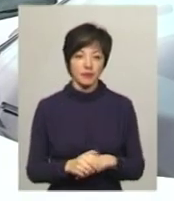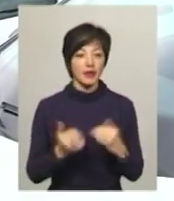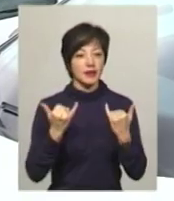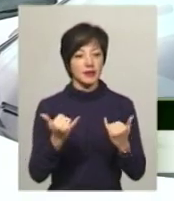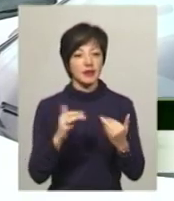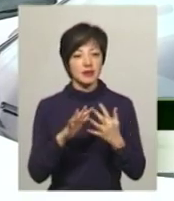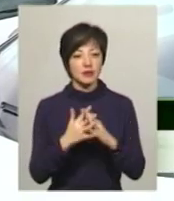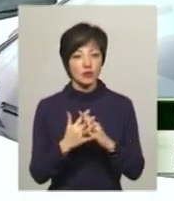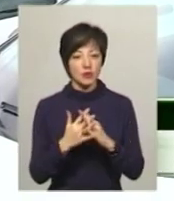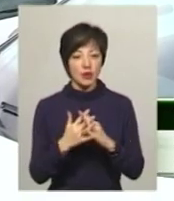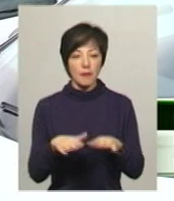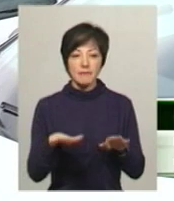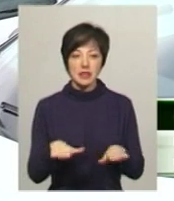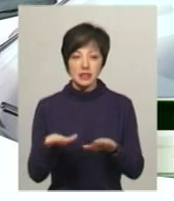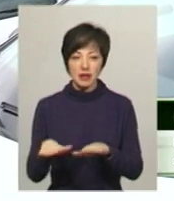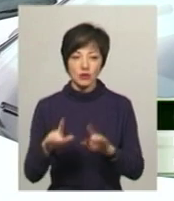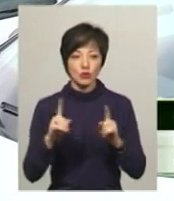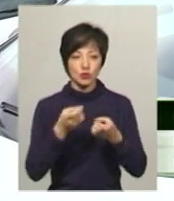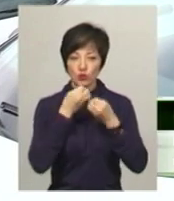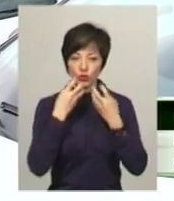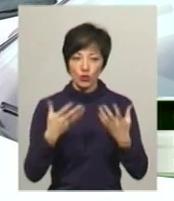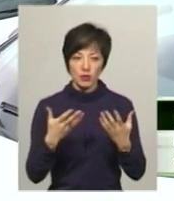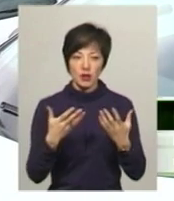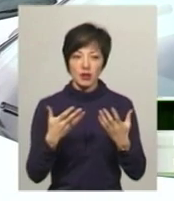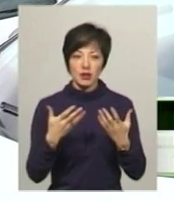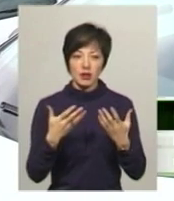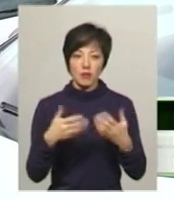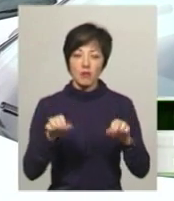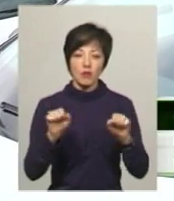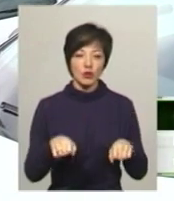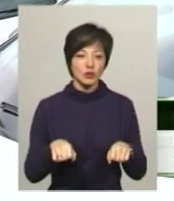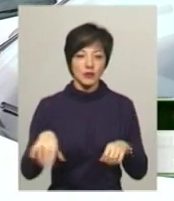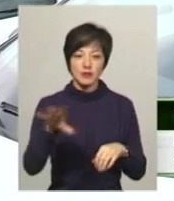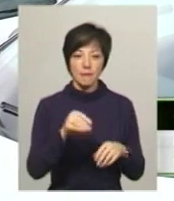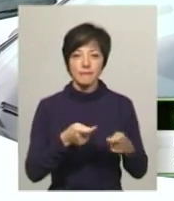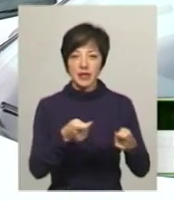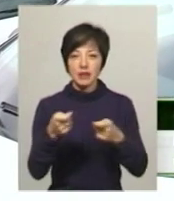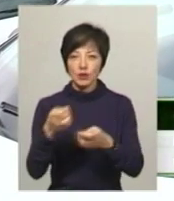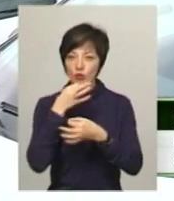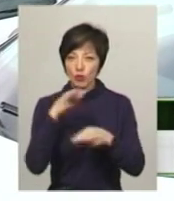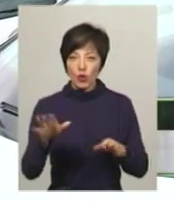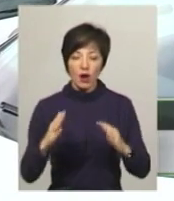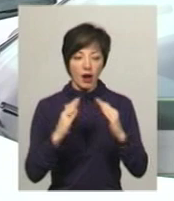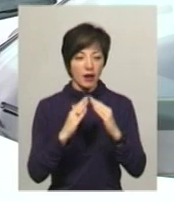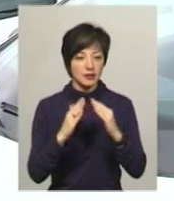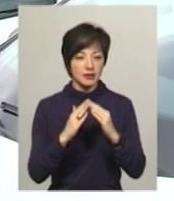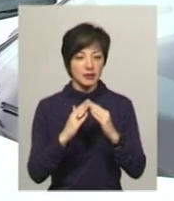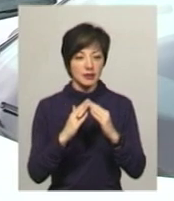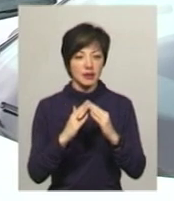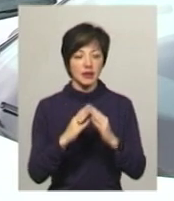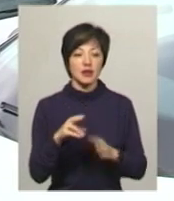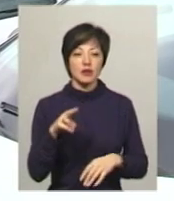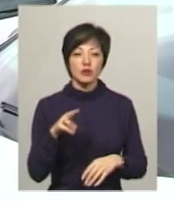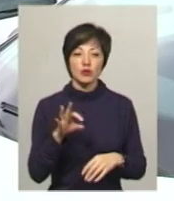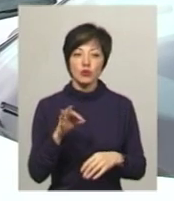місцевості тут дуже добре. Перевідна, що можна скрізь під'їхати до любої хати, до